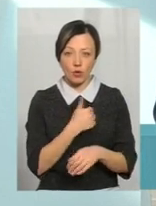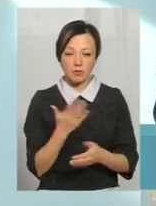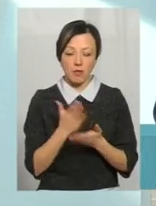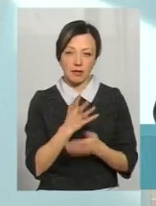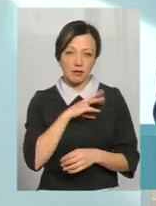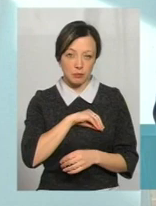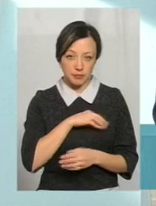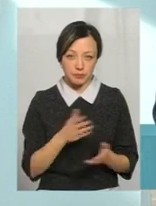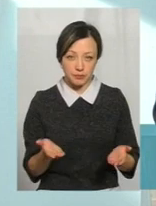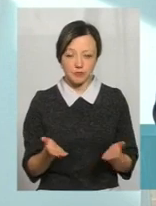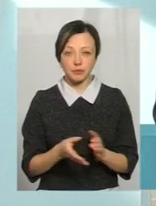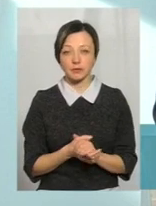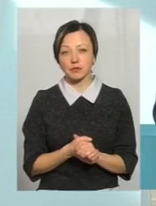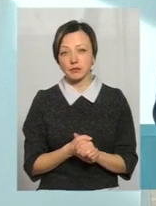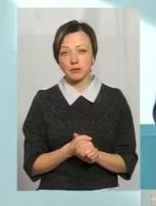мати зиск.